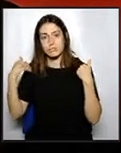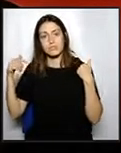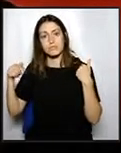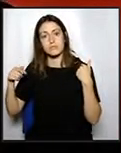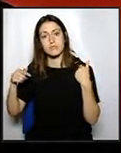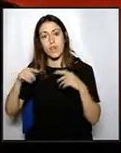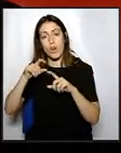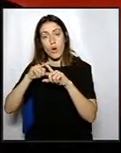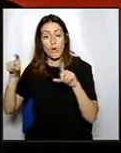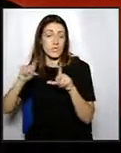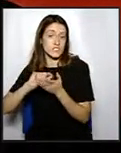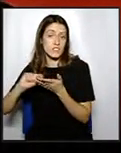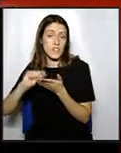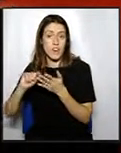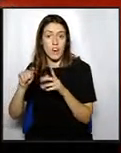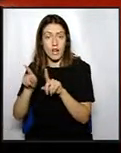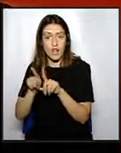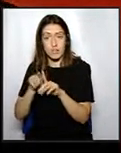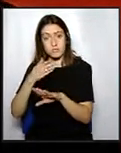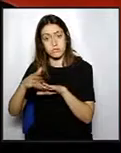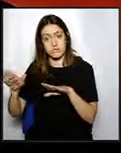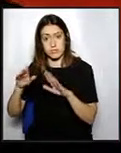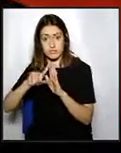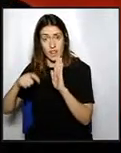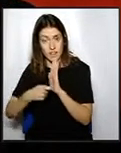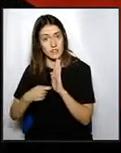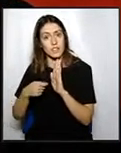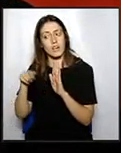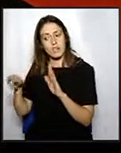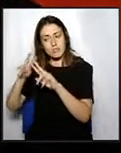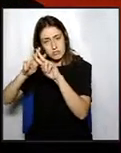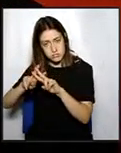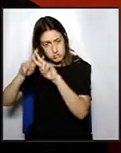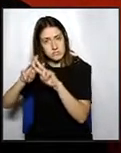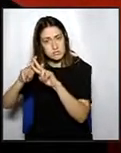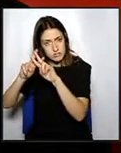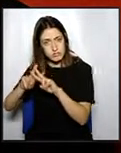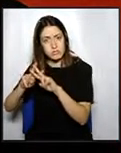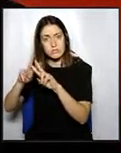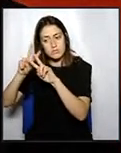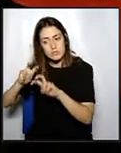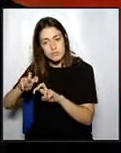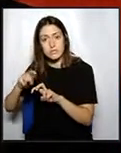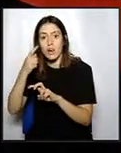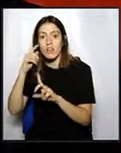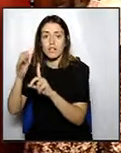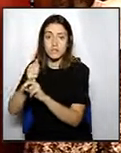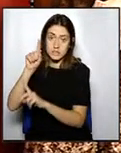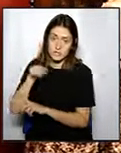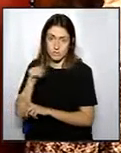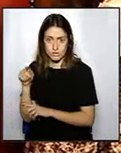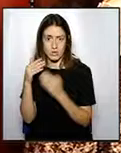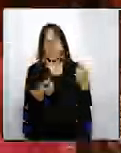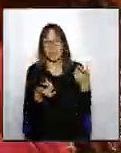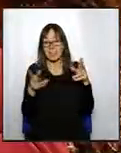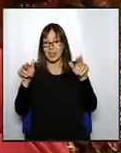'antifrau que valori si realment hi ha hagut algun delicte o no hi ha hagut algun delicte. Moltes